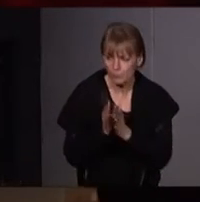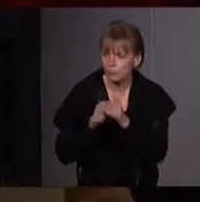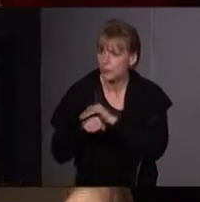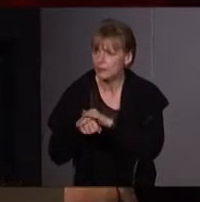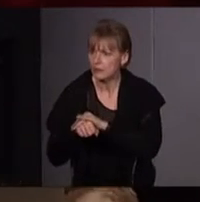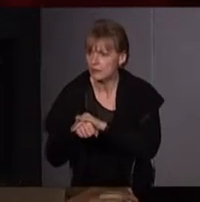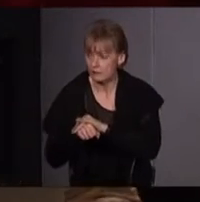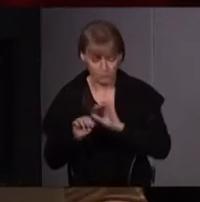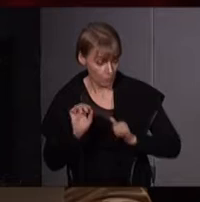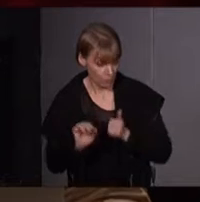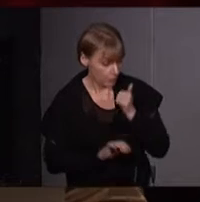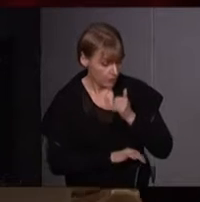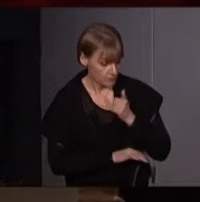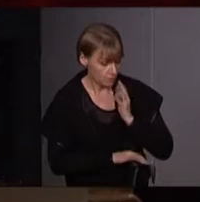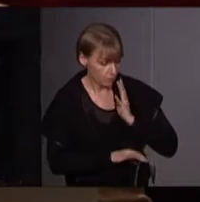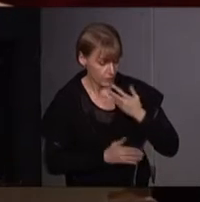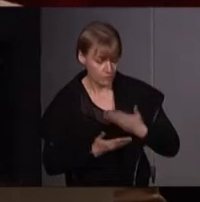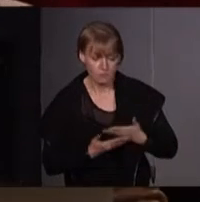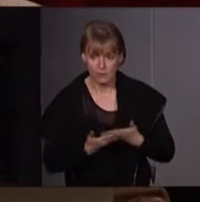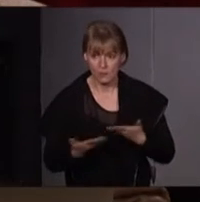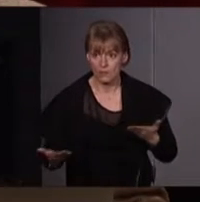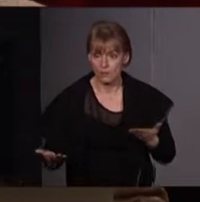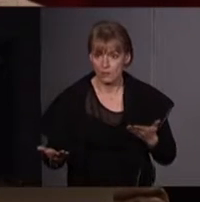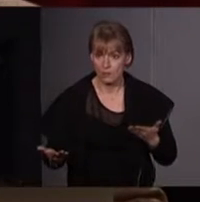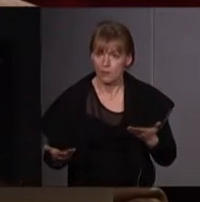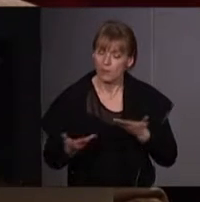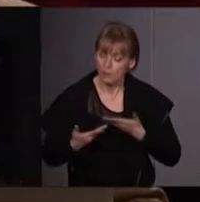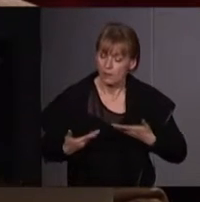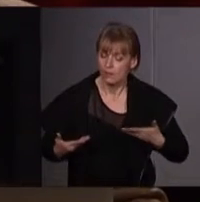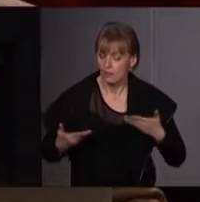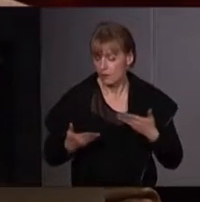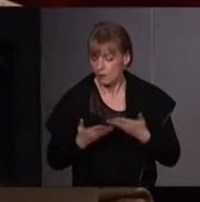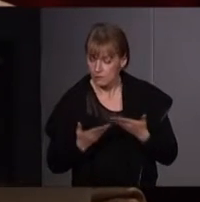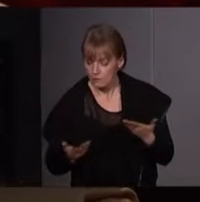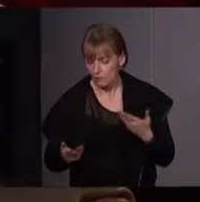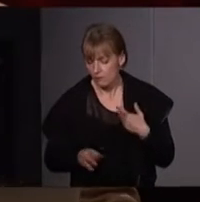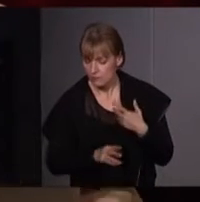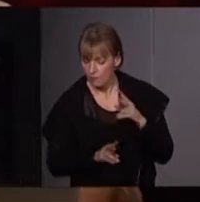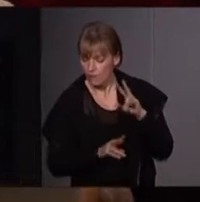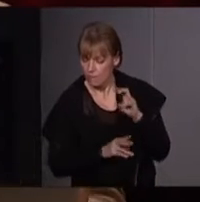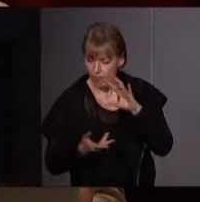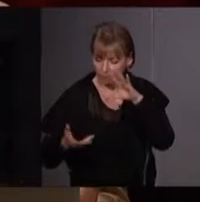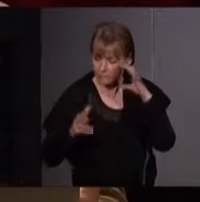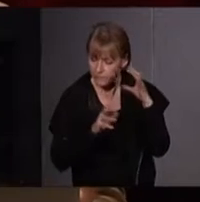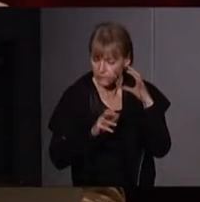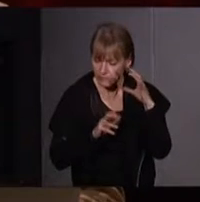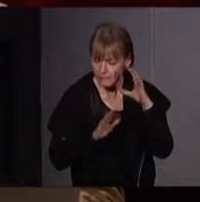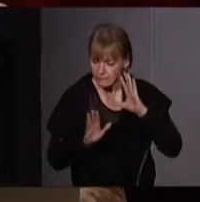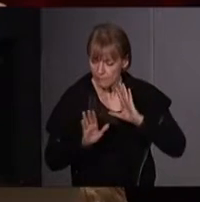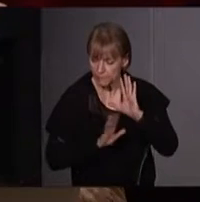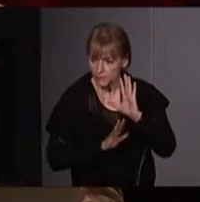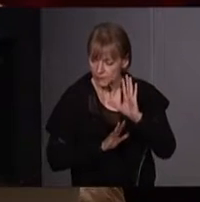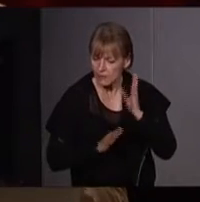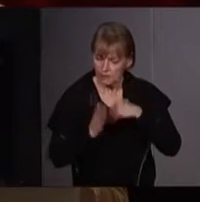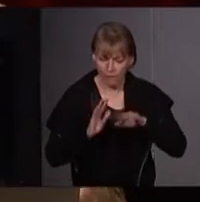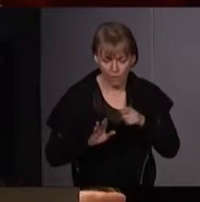Dès la première conférence, nous nous sommes confrontés à une vision écologiste traditionnelle qui présente